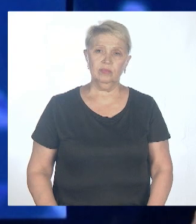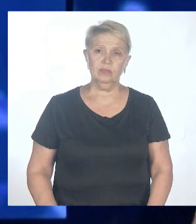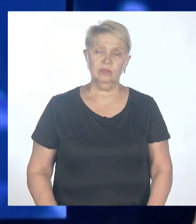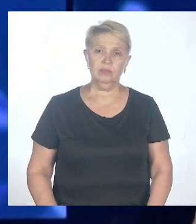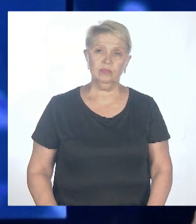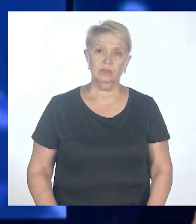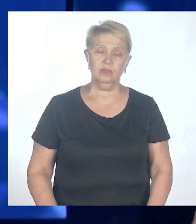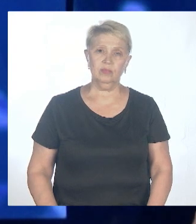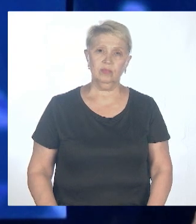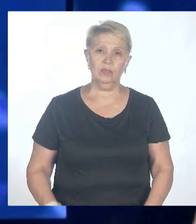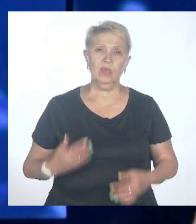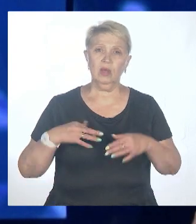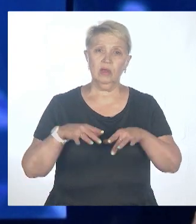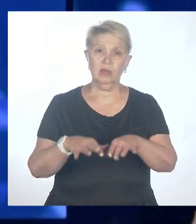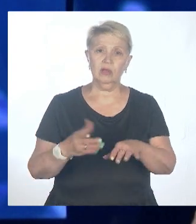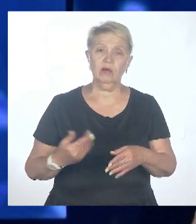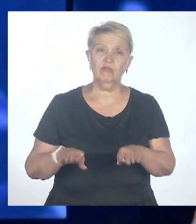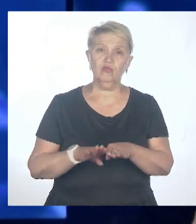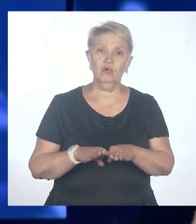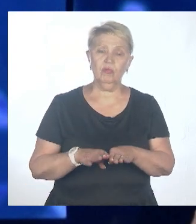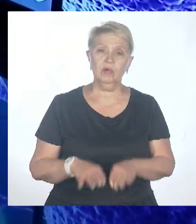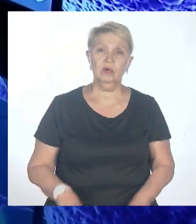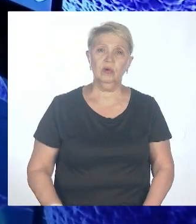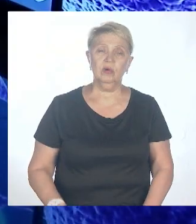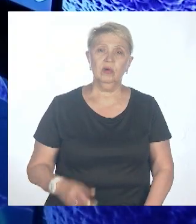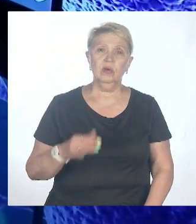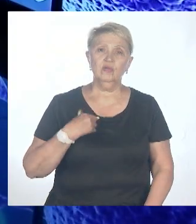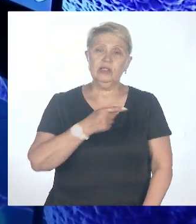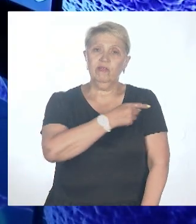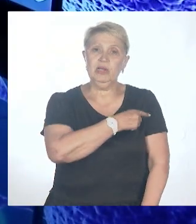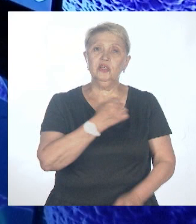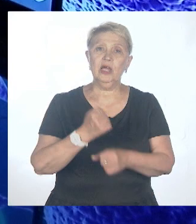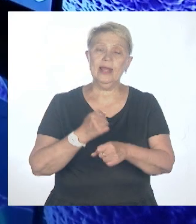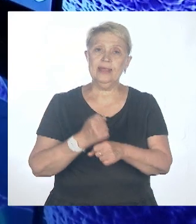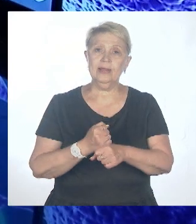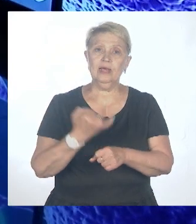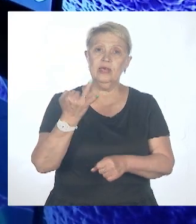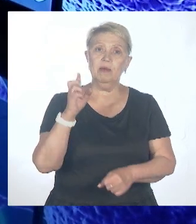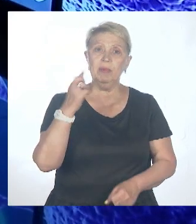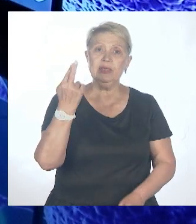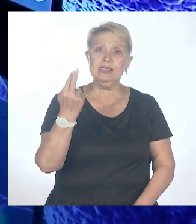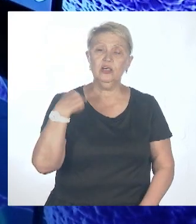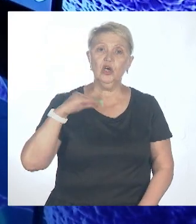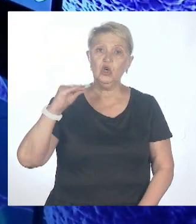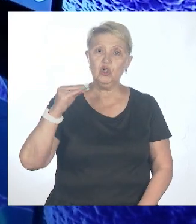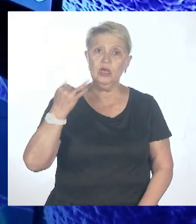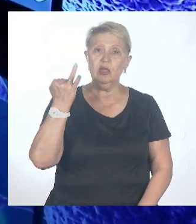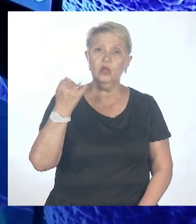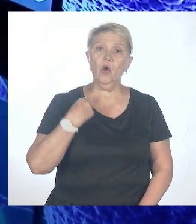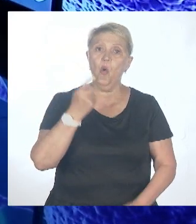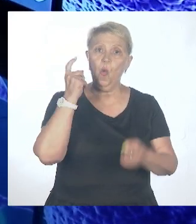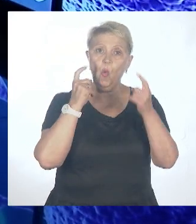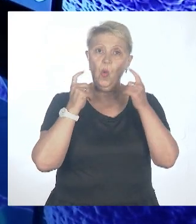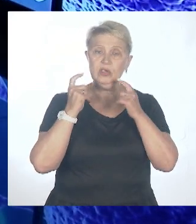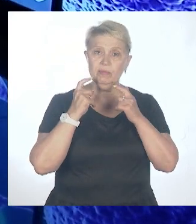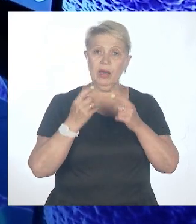ВЦЖ, дело в том, что у нас в плечи делали и ВЦЖ, и ОСПУ. Так. Поэтому, если у вас на обоих плечах есть отметины, вот